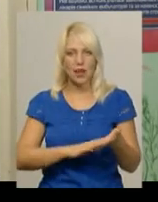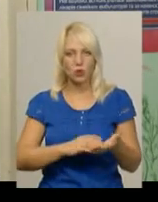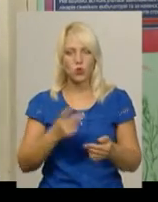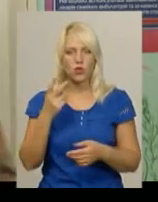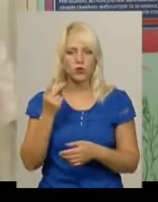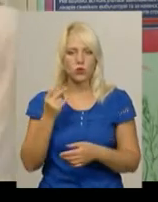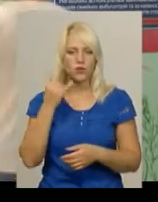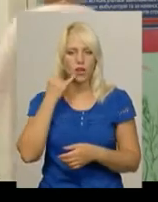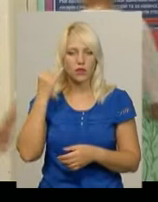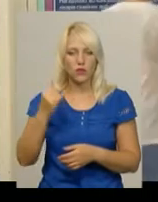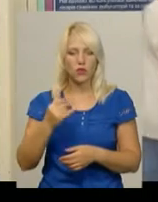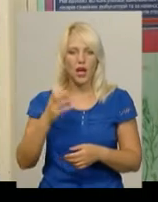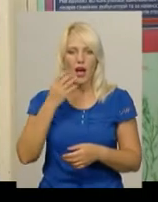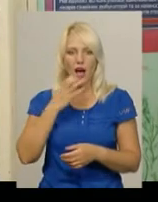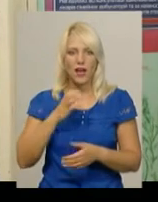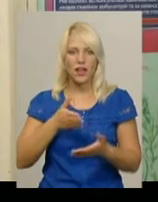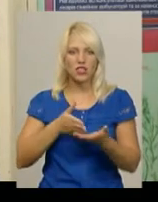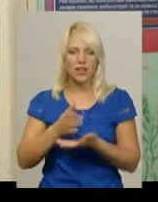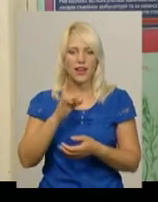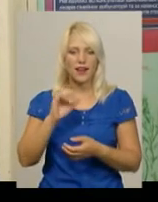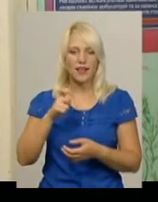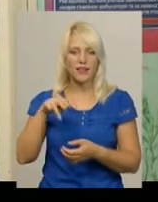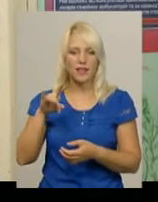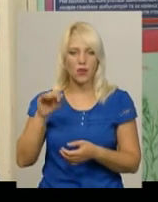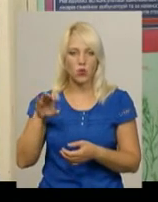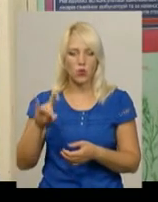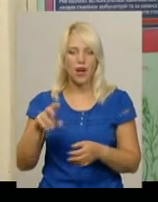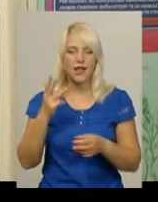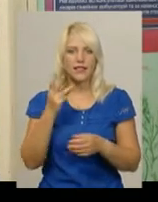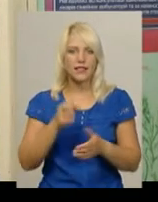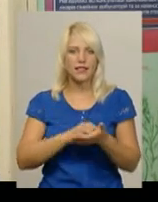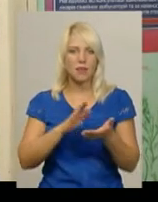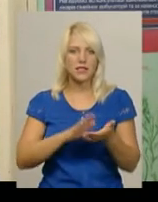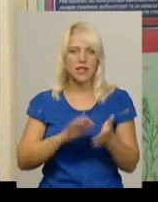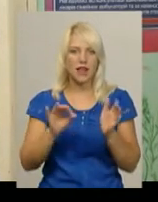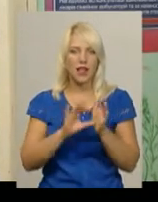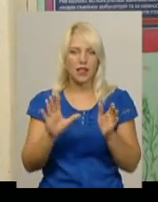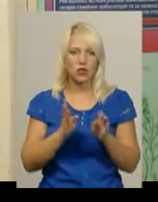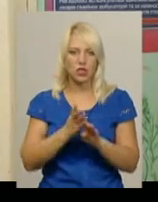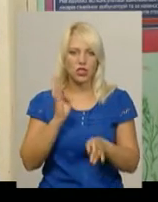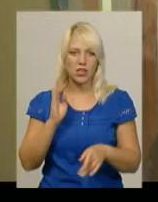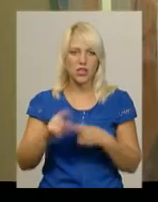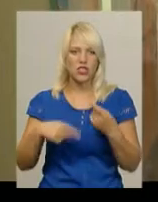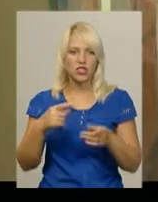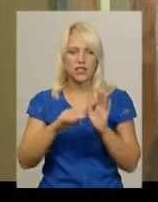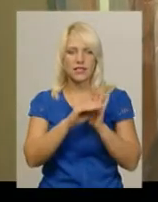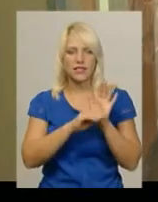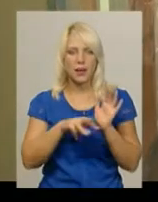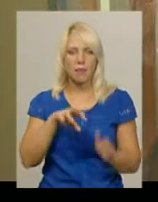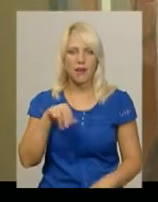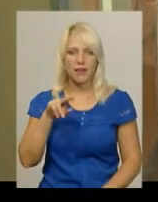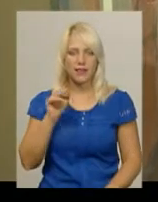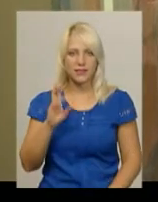зателефонувавши до грячої лінії реєстратури, третій – записавшись до електронної черги через систему «Медікс». До одного